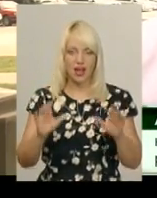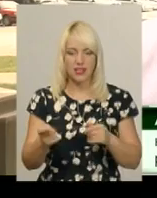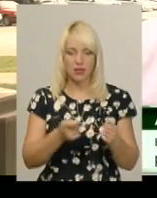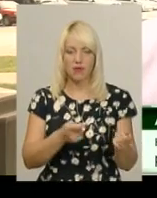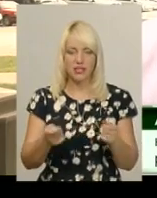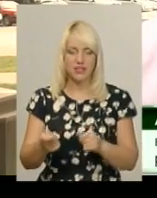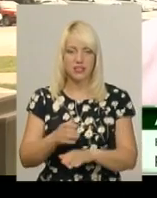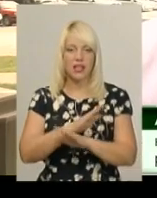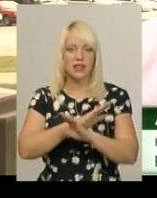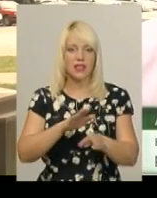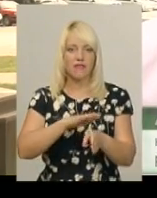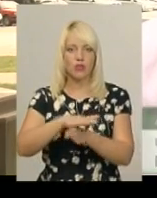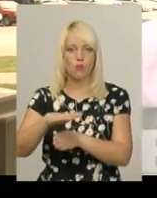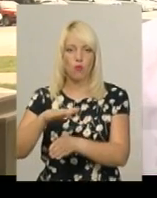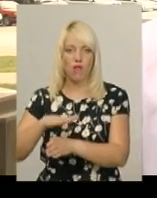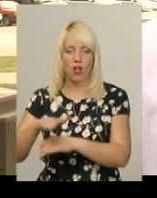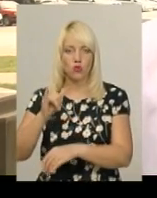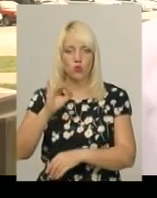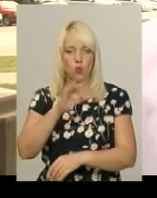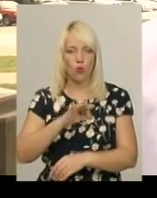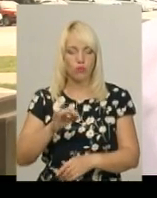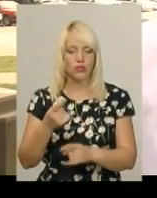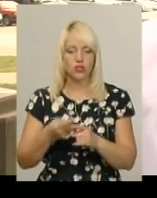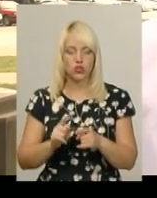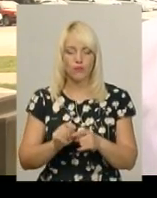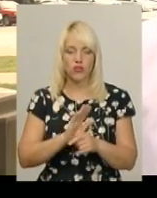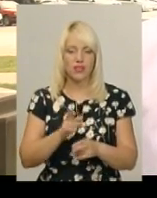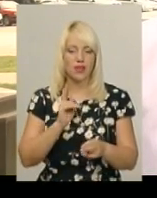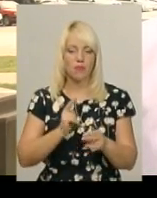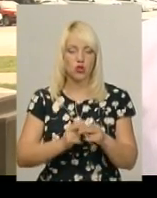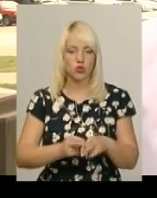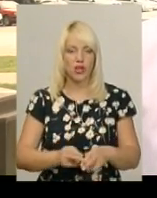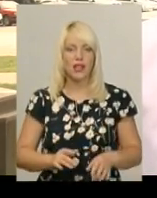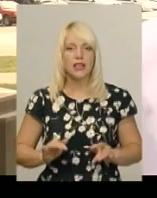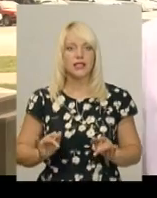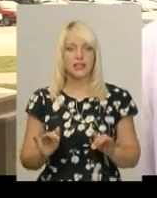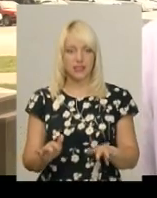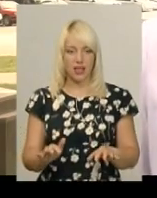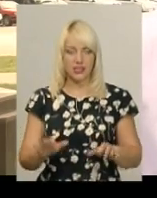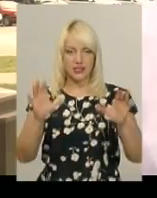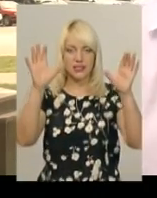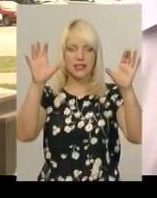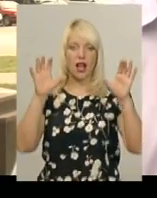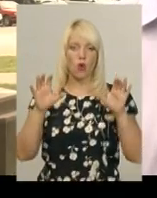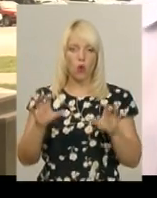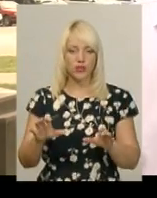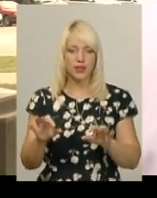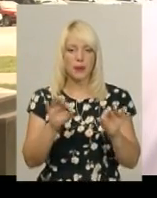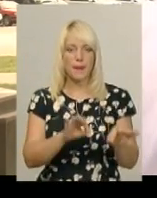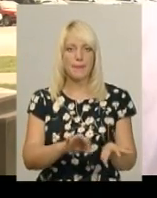вони не перешкоджали діяльності законних перевізників.